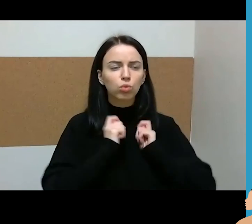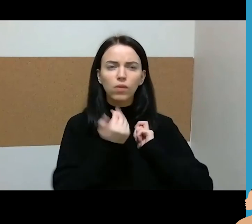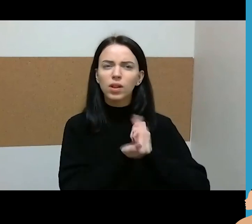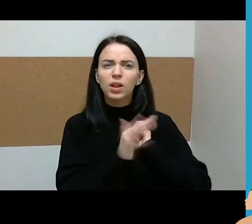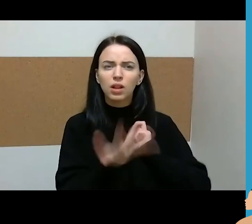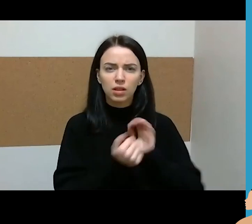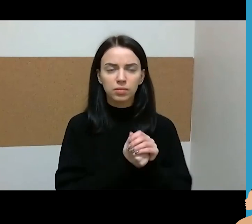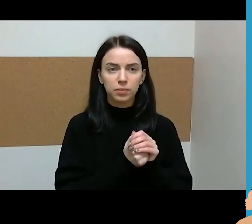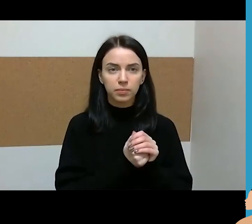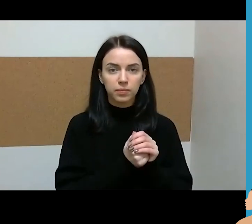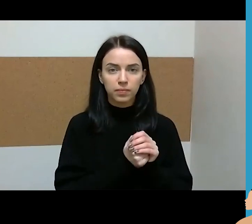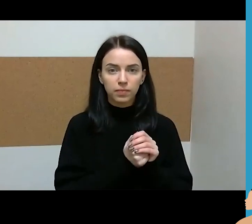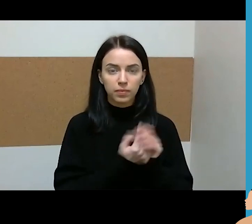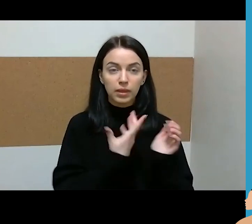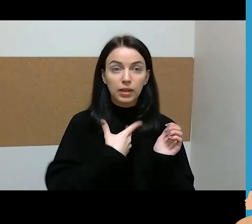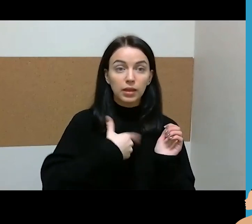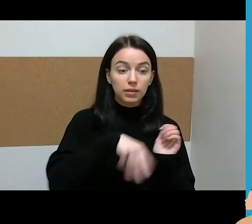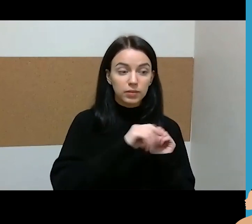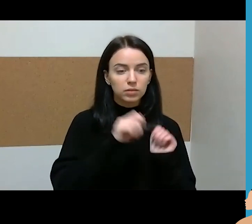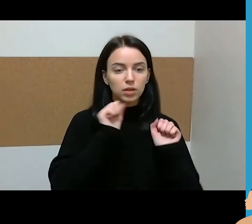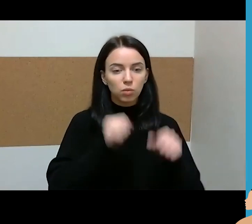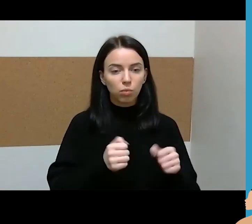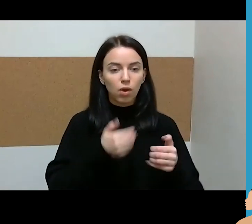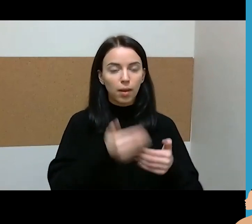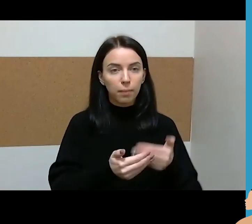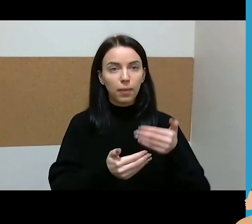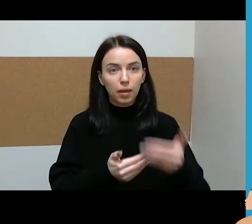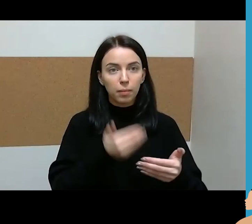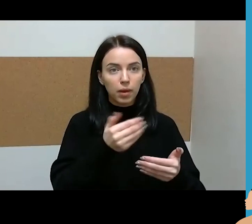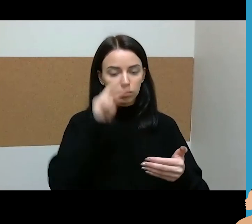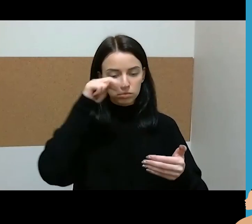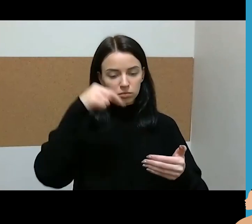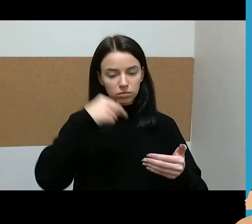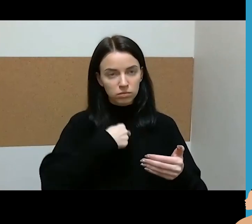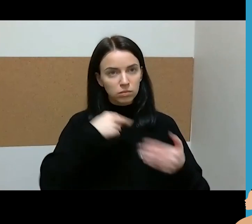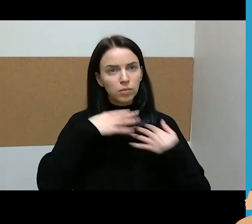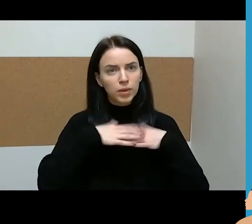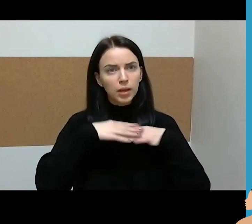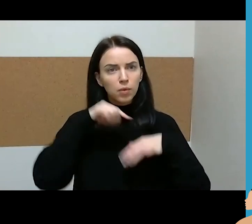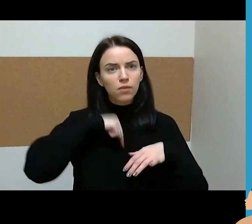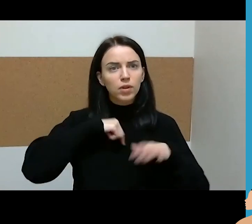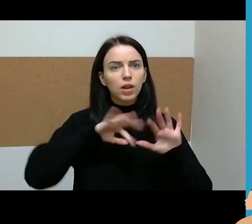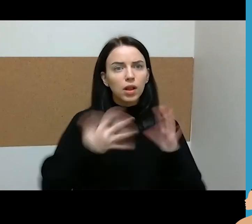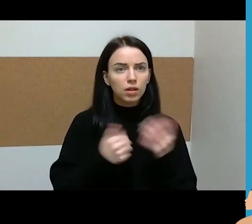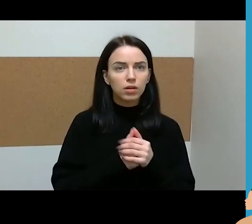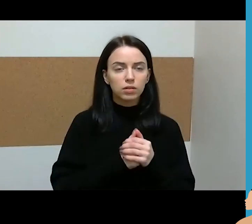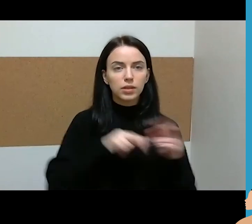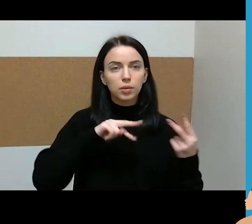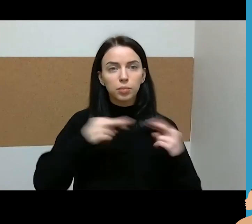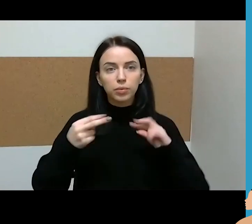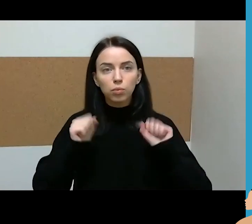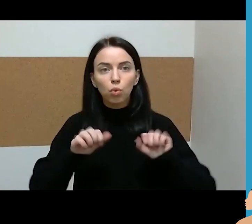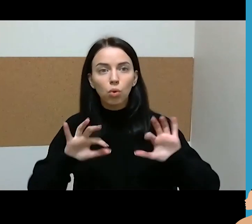turime galimybę pasinerti į save, suprasti, kas mumise yra ir ką mes galėtume keisti, auginti savyje. Ir tas